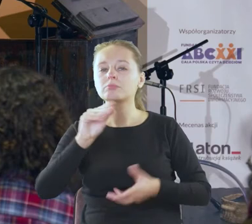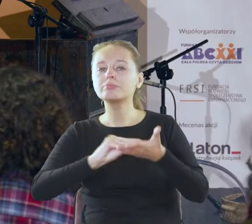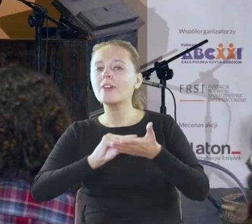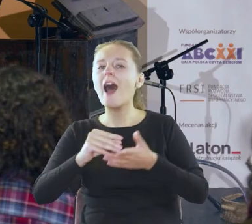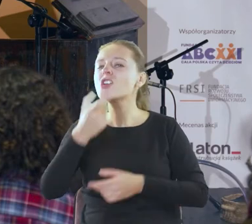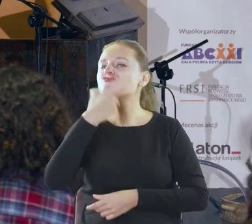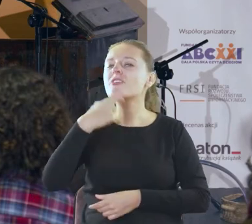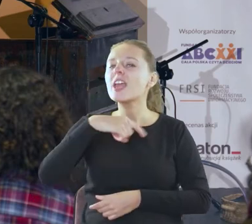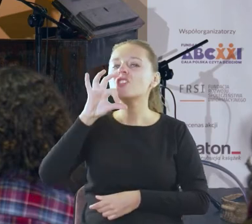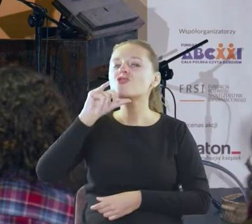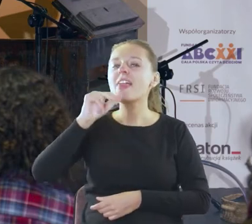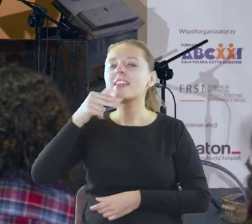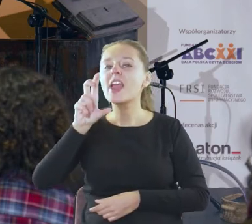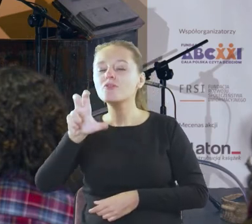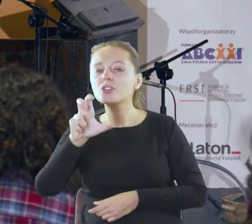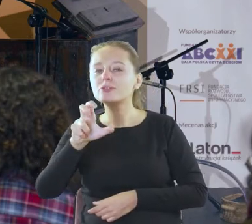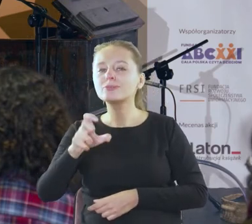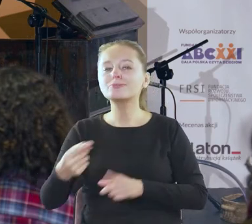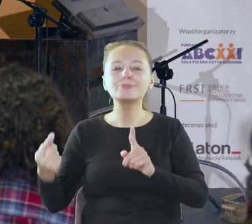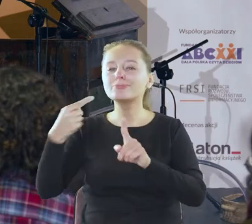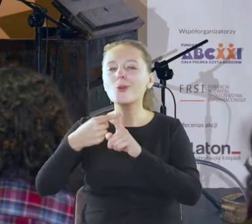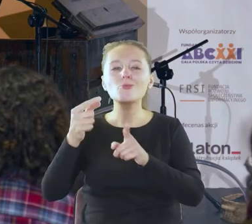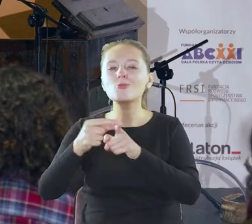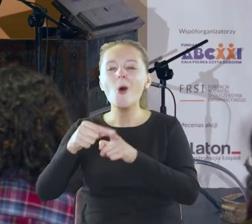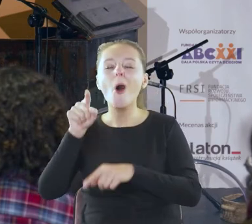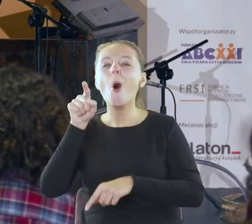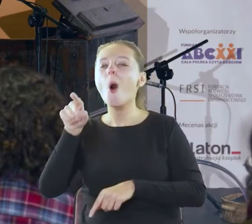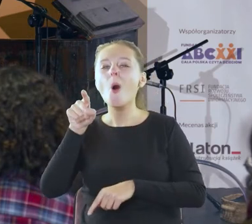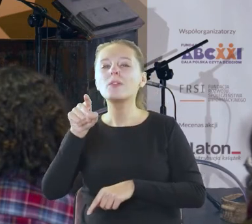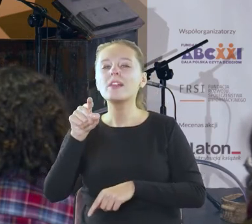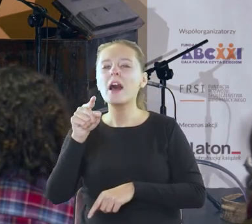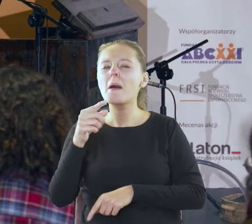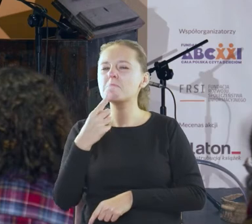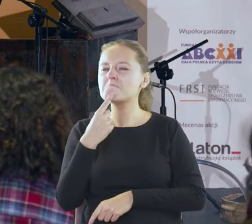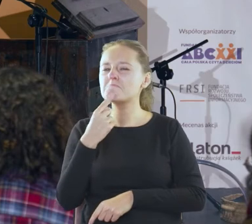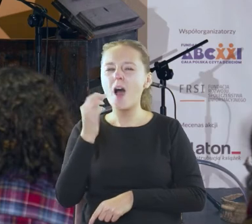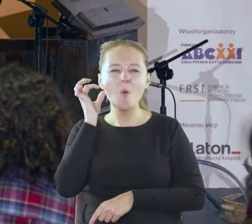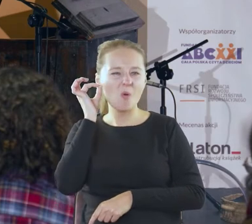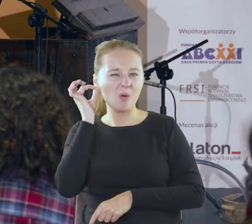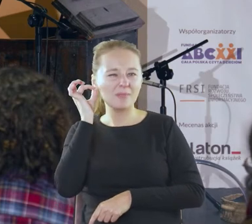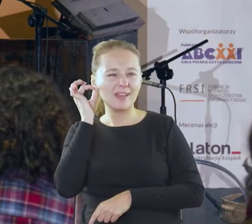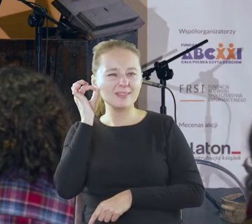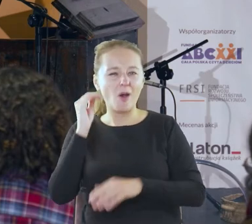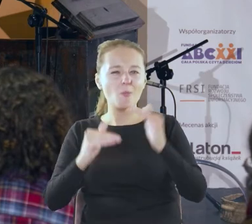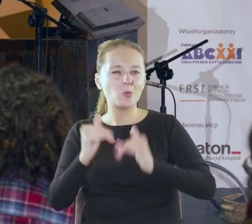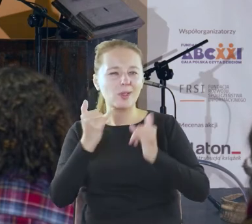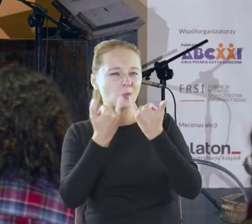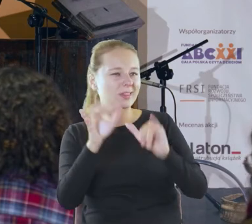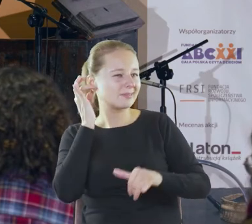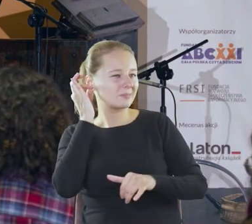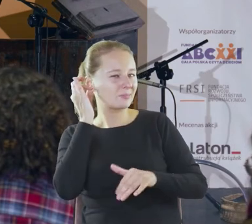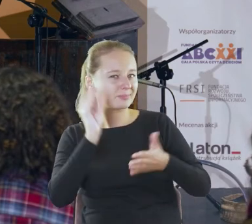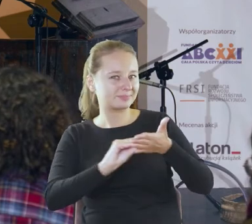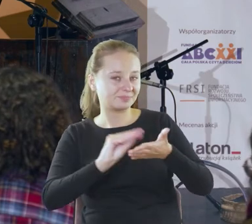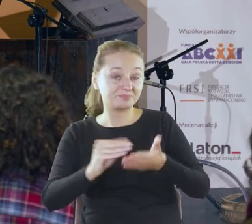komplementował Elizę Orzeszkową słowami jest mniej kobieca od innych autorek no bo wiadomo